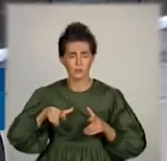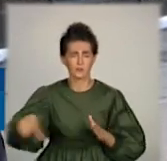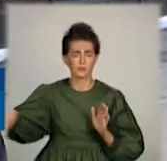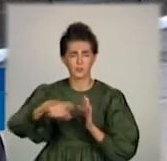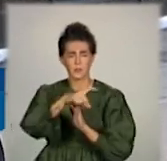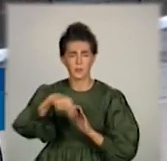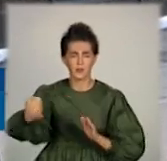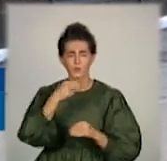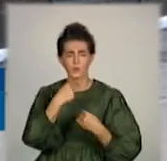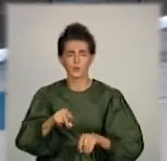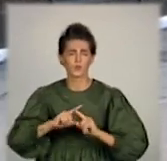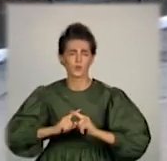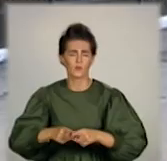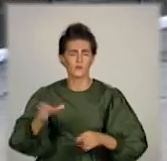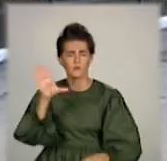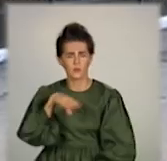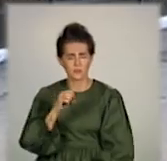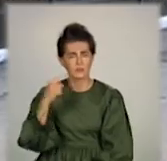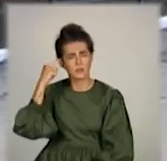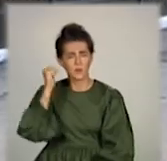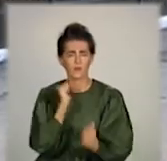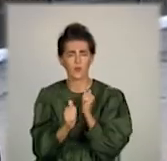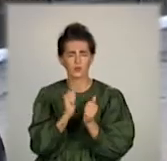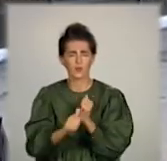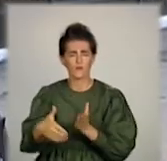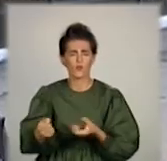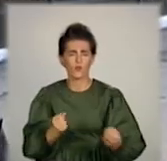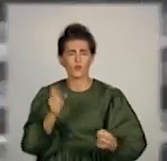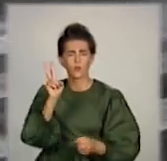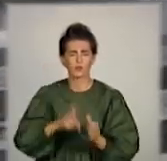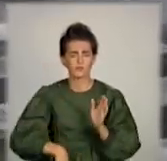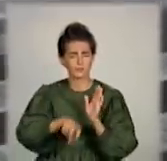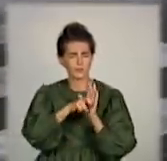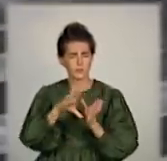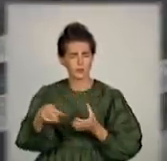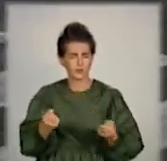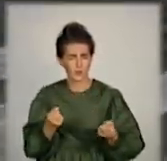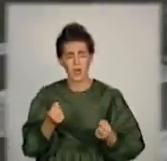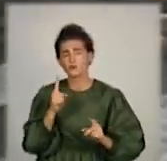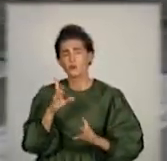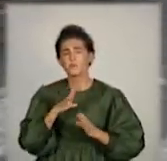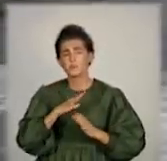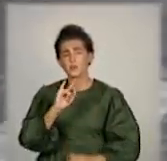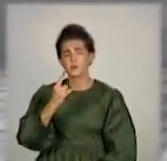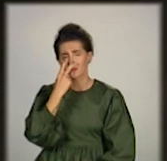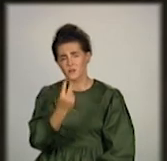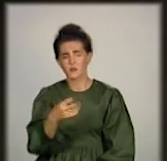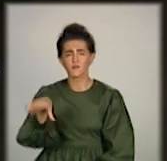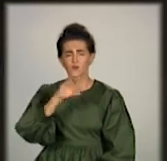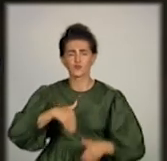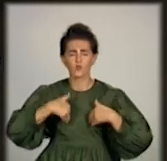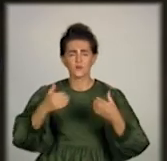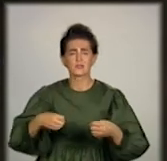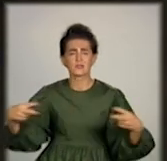йому перевагу у русі. Це повинен знати кожен водій, який сів за кермо. Аби дитина була більш помітною на дорозі, фахівці